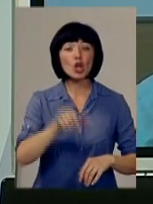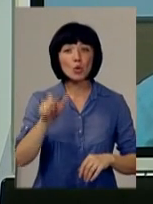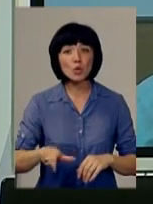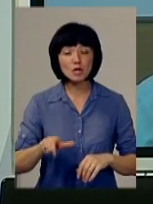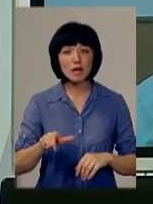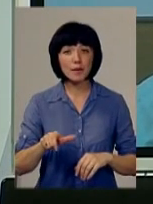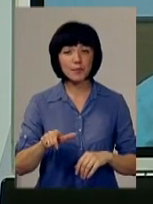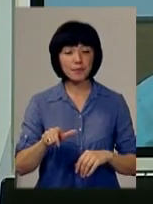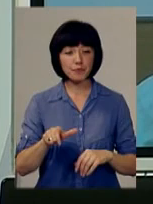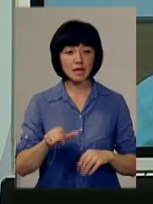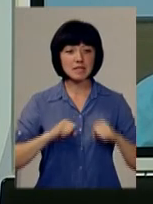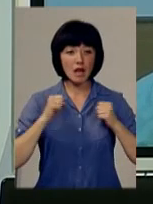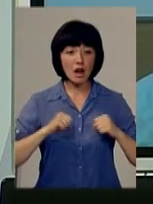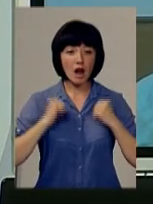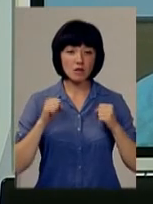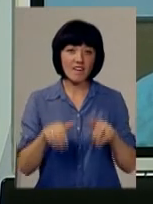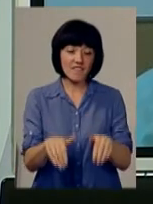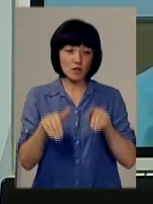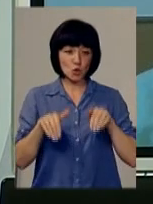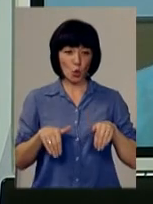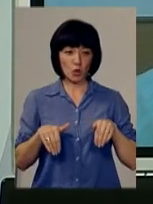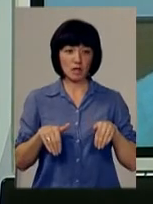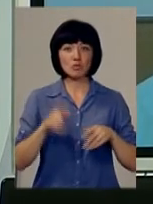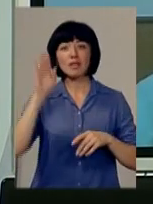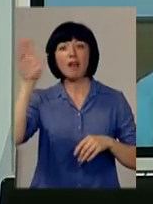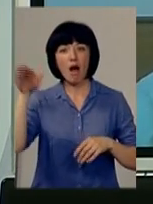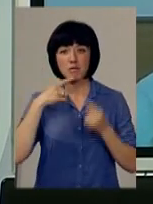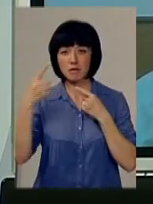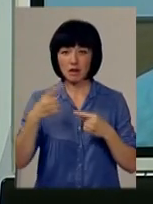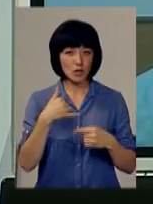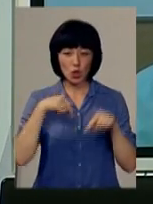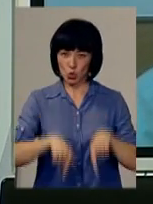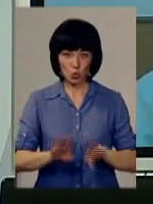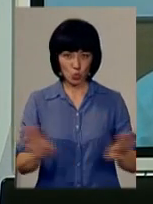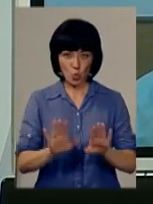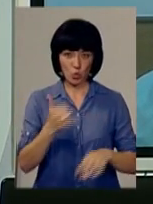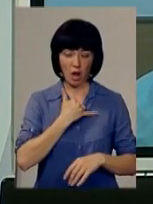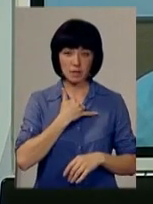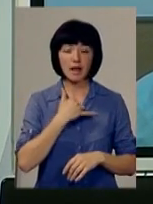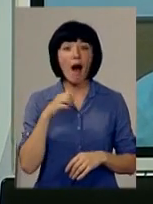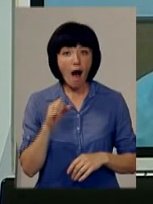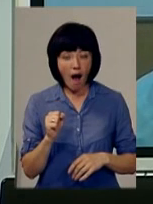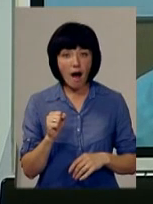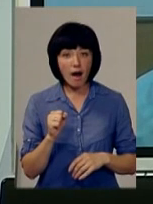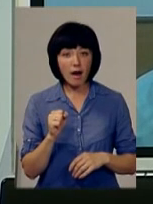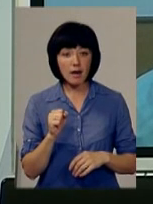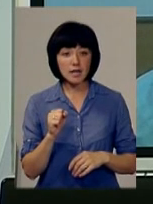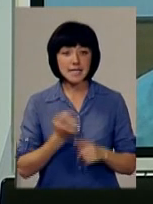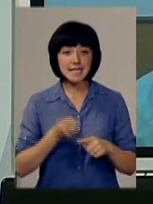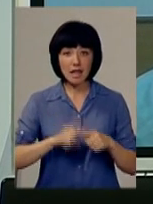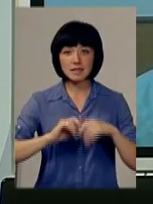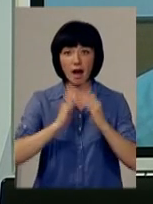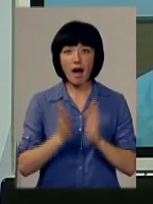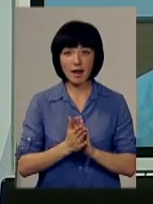стараються відсторонитися, якби. Що це десь там, це не зараз, не тут, а в нас. А на Полонщині, ну, це